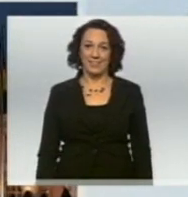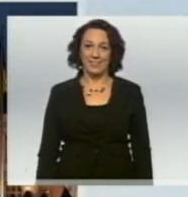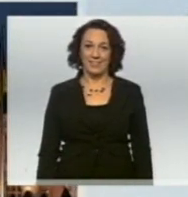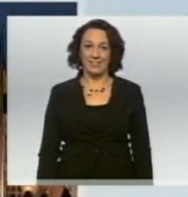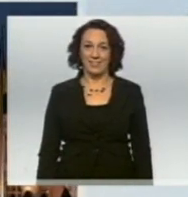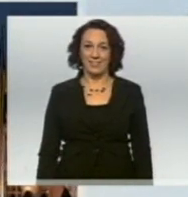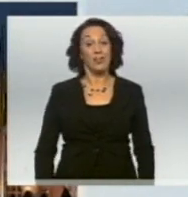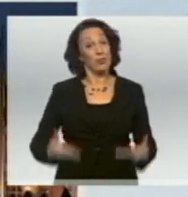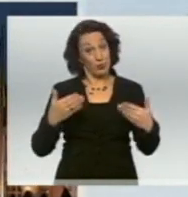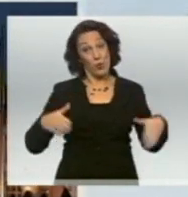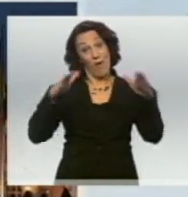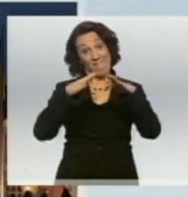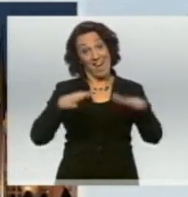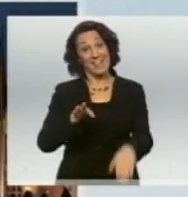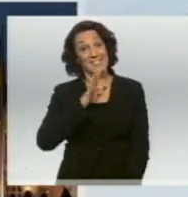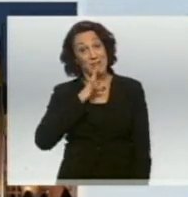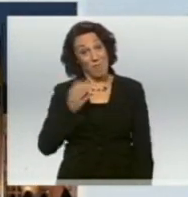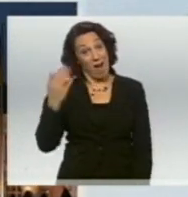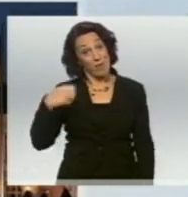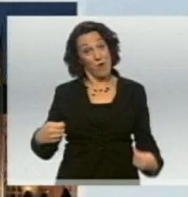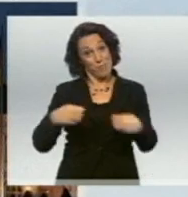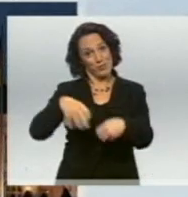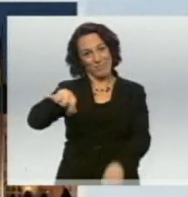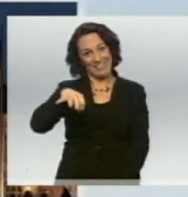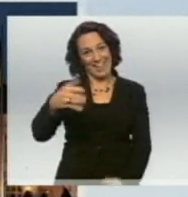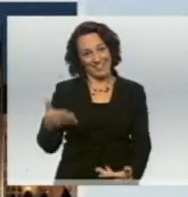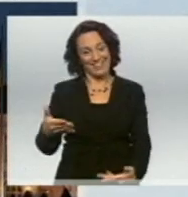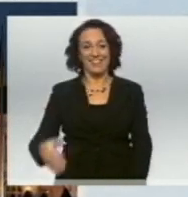Das war die Weihnachtsansprache des Bundespräsidenten.